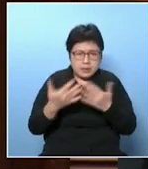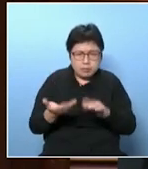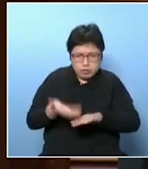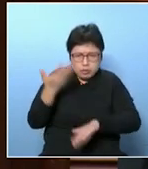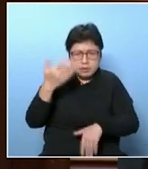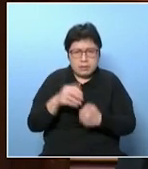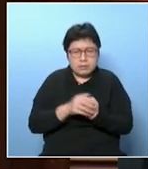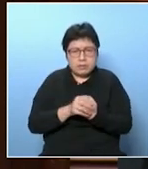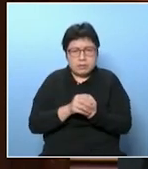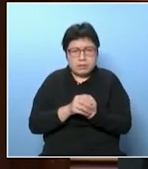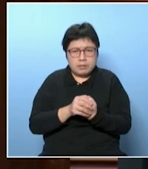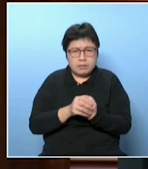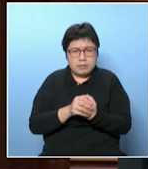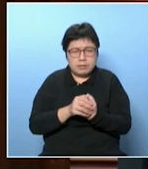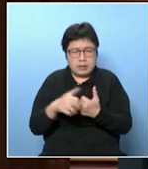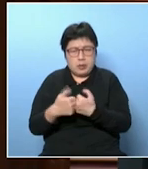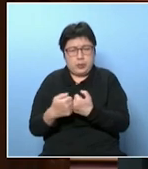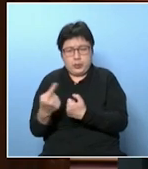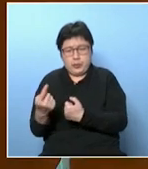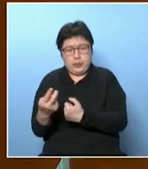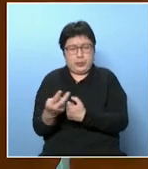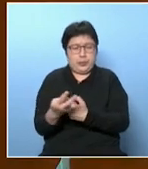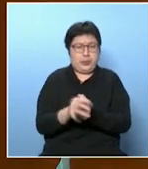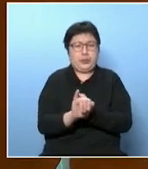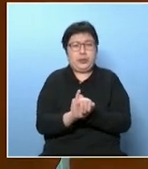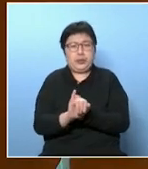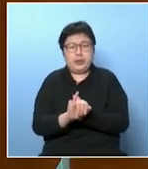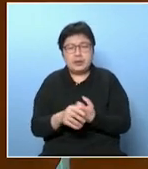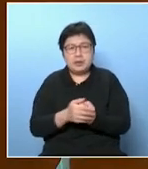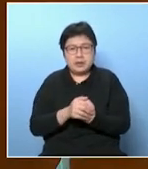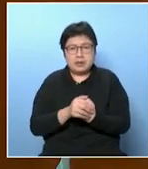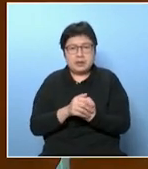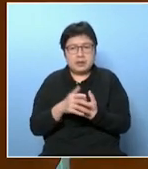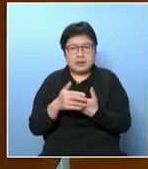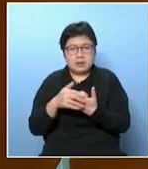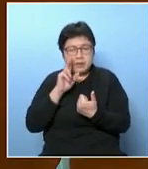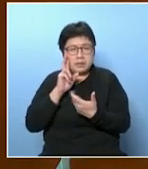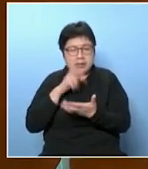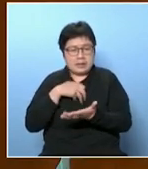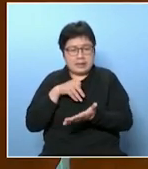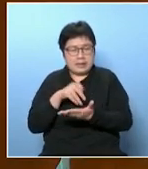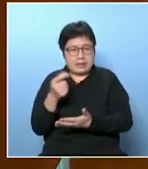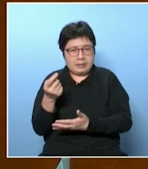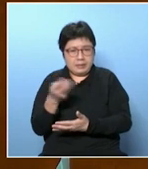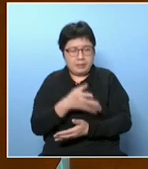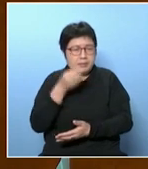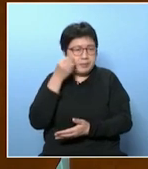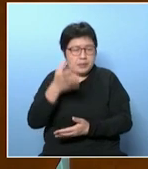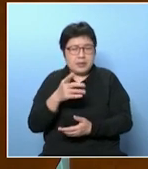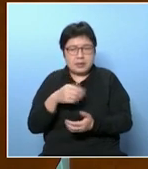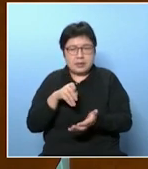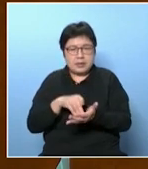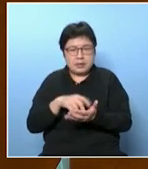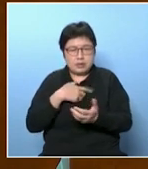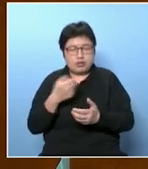就是不可以有幾個老婆也不可以換得太即告她我可以登記幾個不過給你告登記